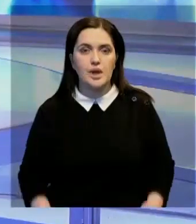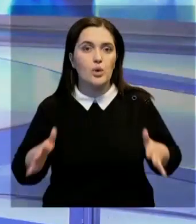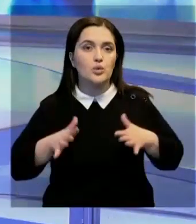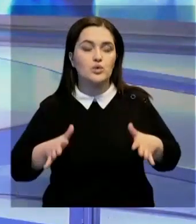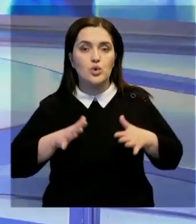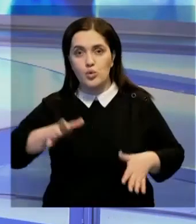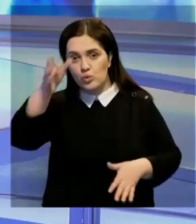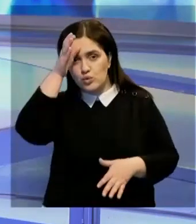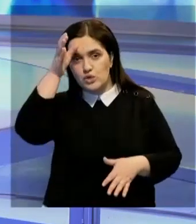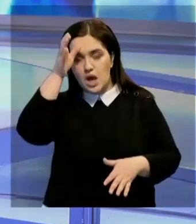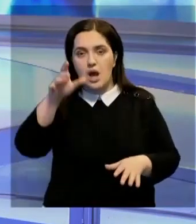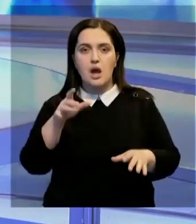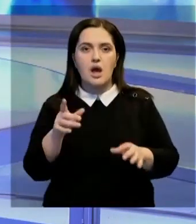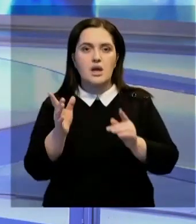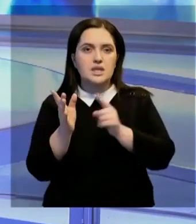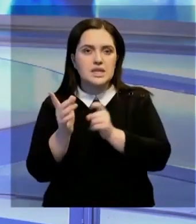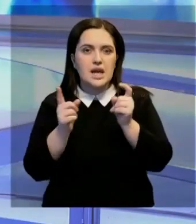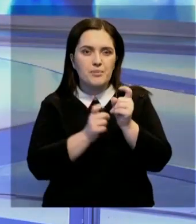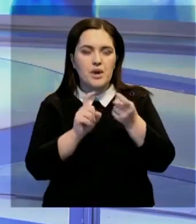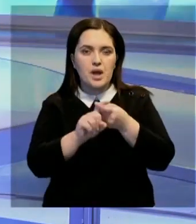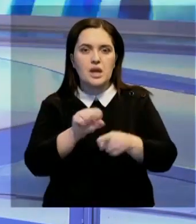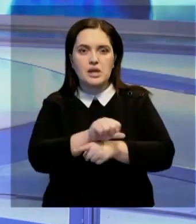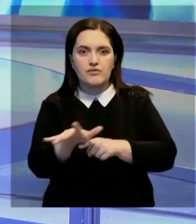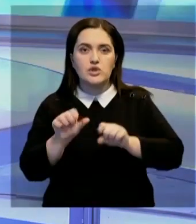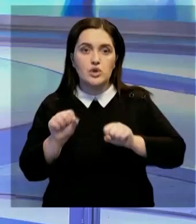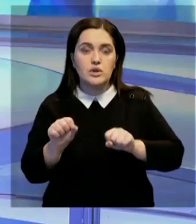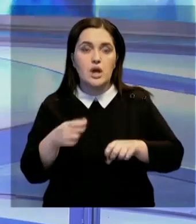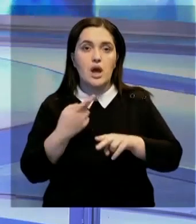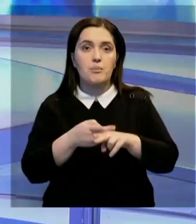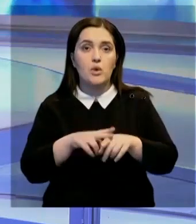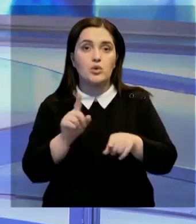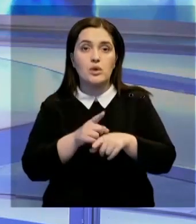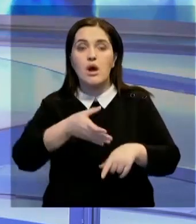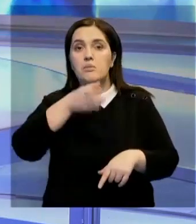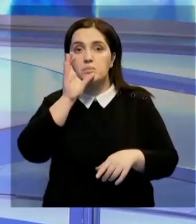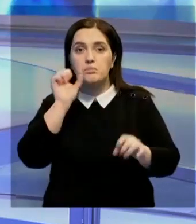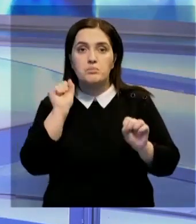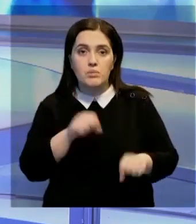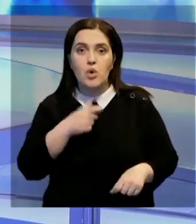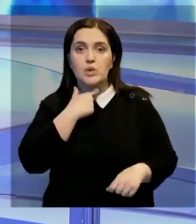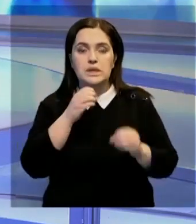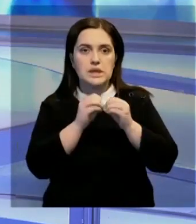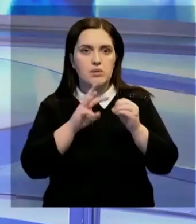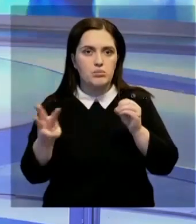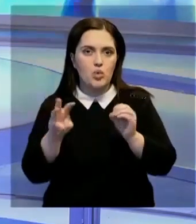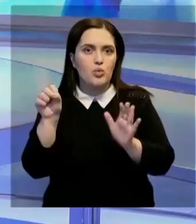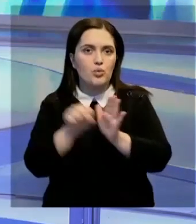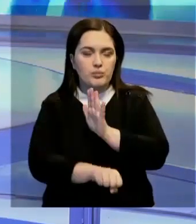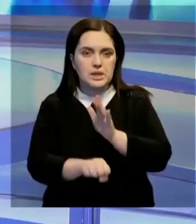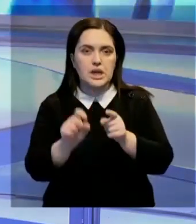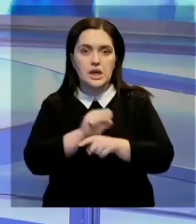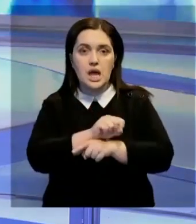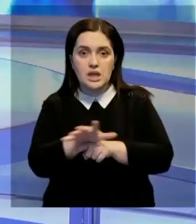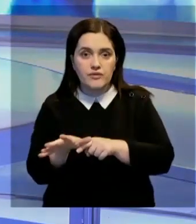Грузинские ученые создали антисептик от коронавируса. Ополаскиваешь горло. Десять минут и ковид убит. По крайней мере, так заявляют